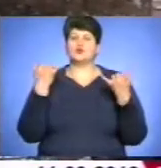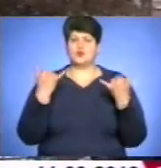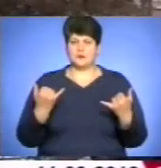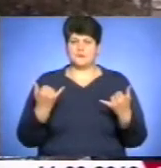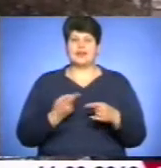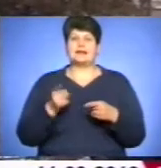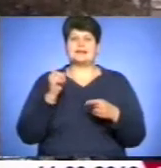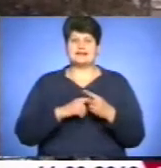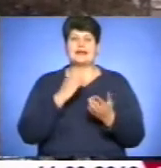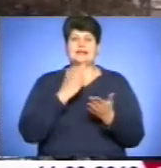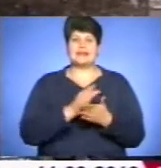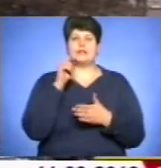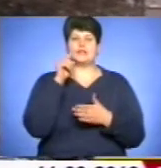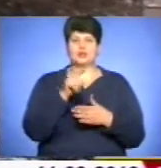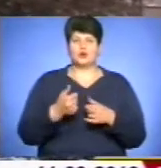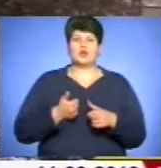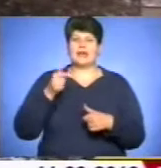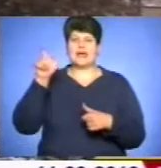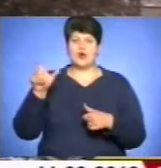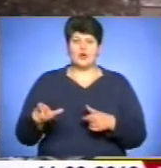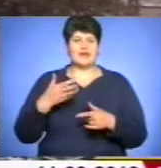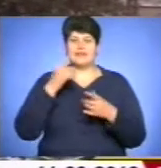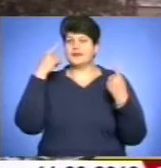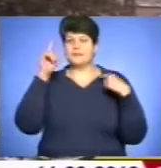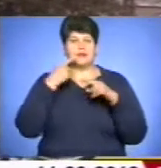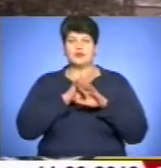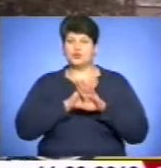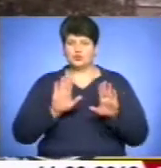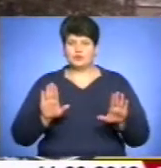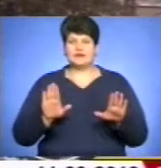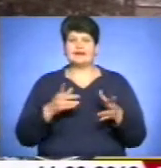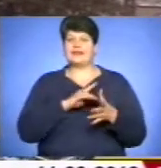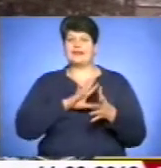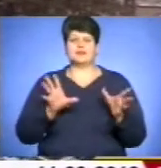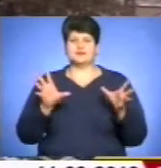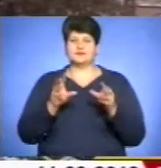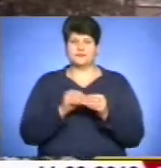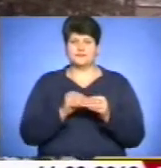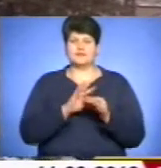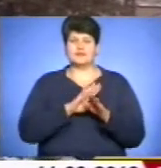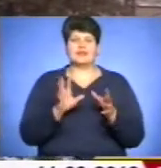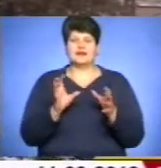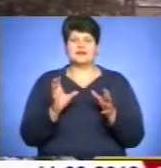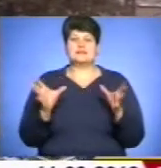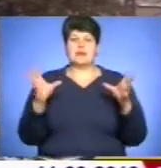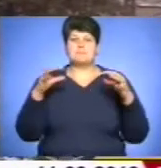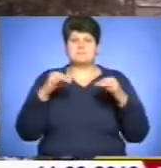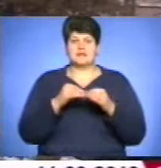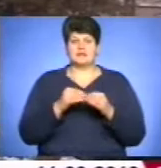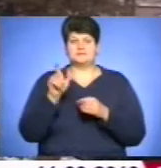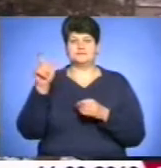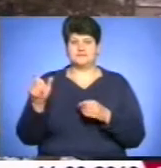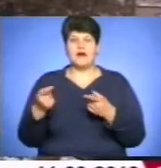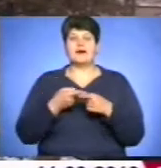є той герой, який не надуманий, не скомпонований, не збірний персонаж. А